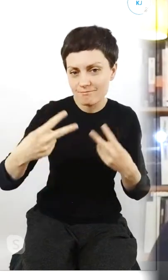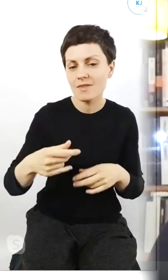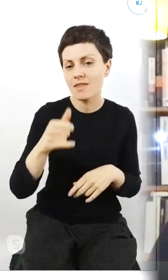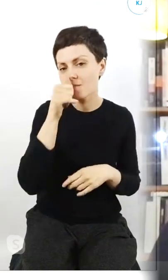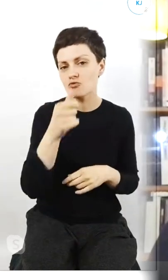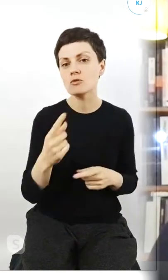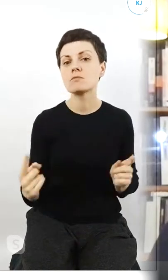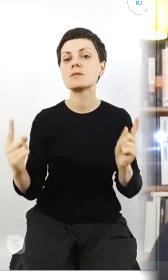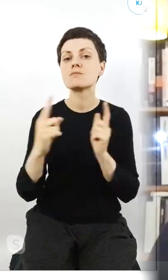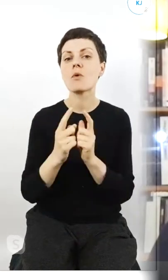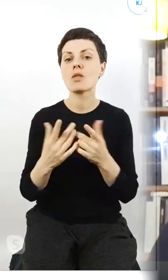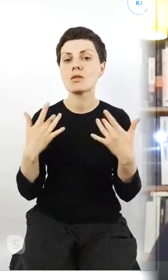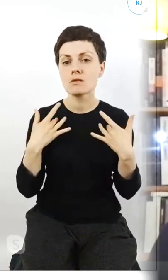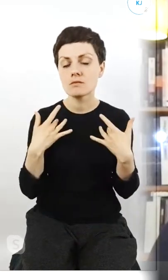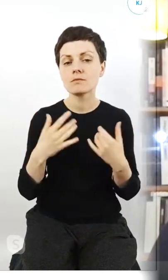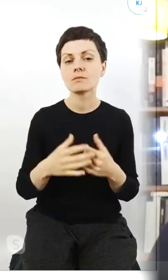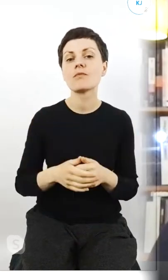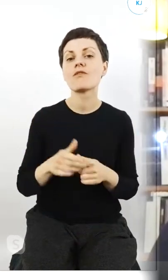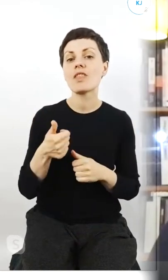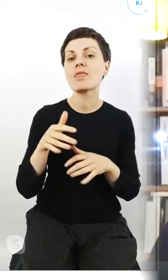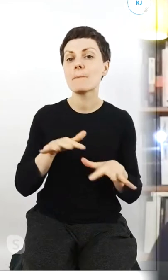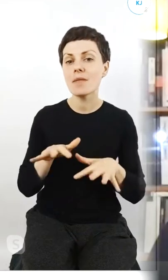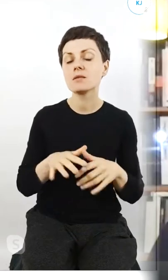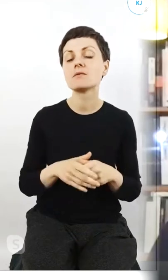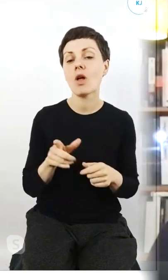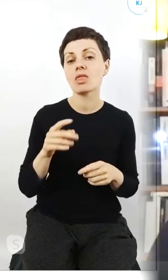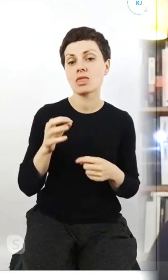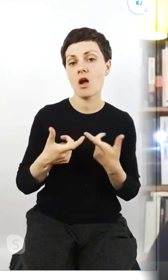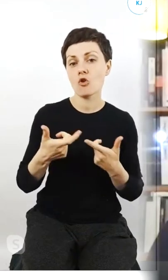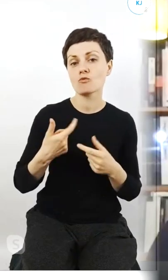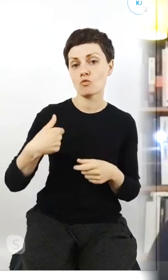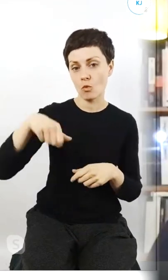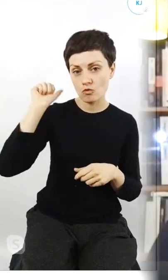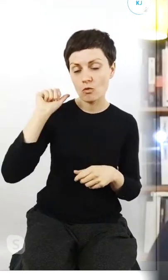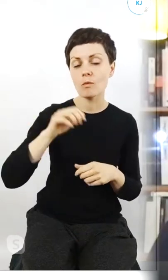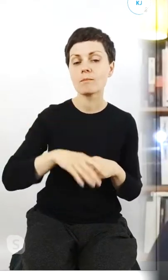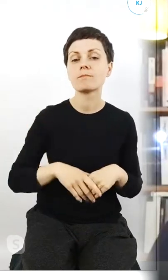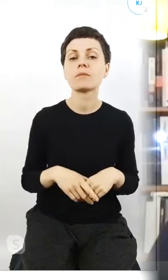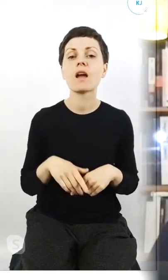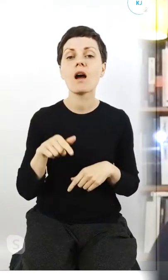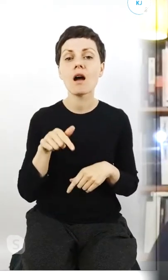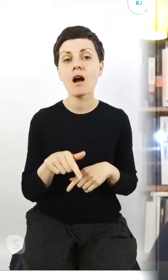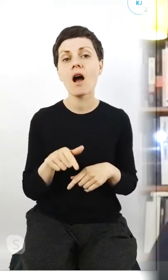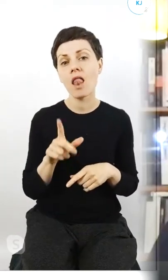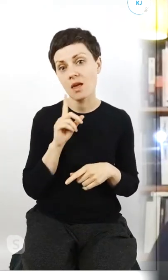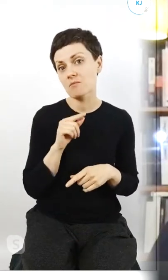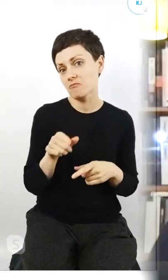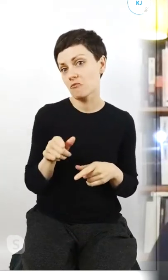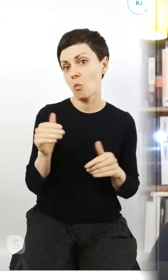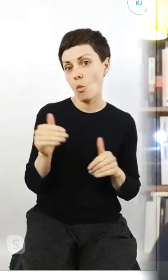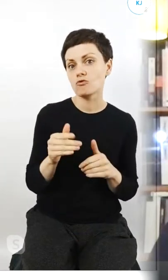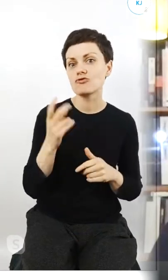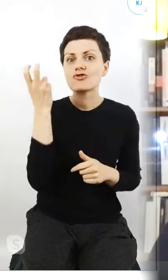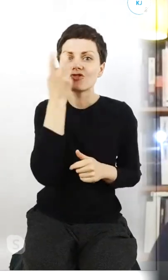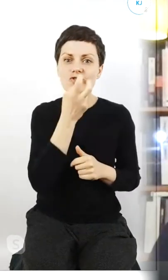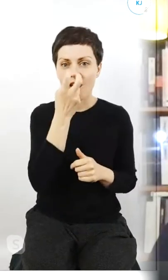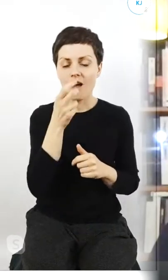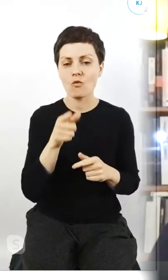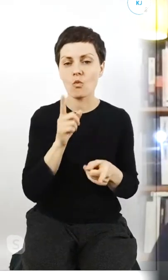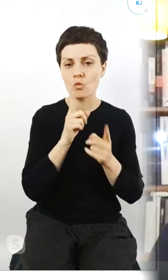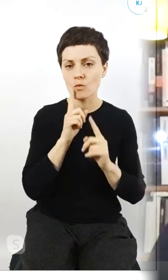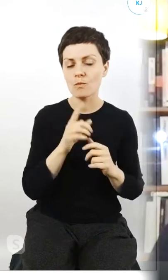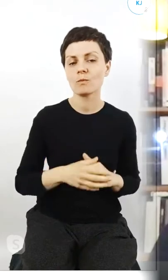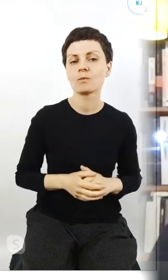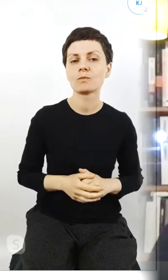zebrać w jednym miejscu, to, robiliśmy w zeszłym roku w labiryncie. Ale tym ciekawsze myślę, że może być rozmowa, bo właśnie to